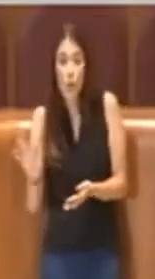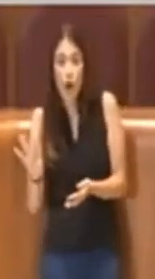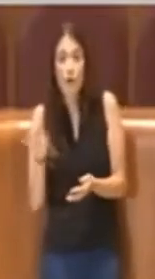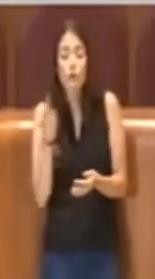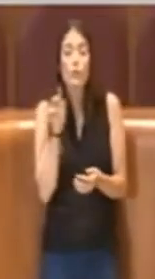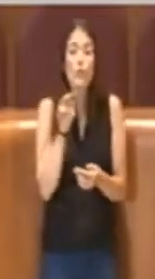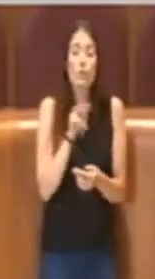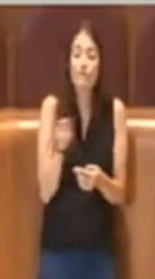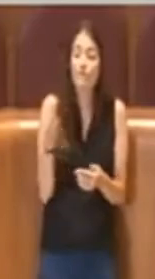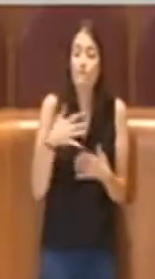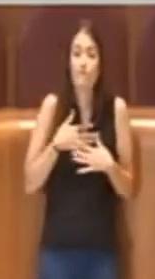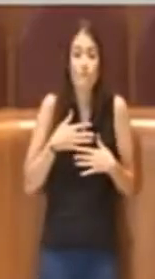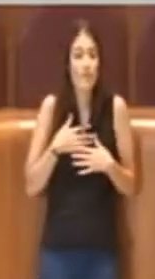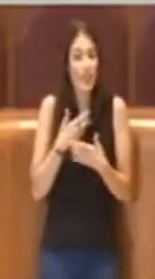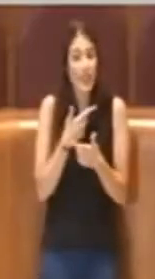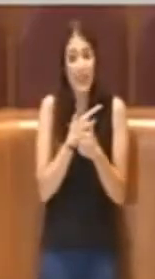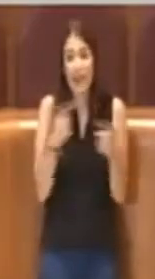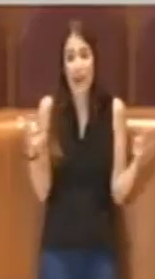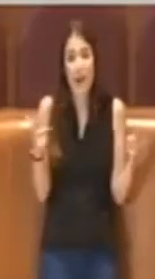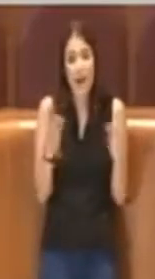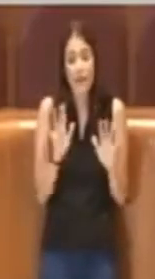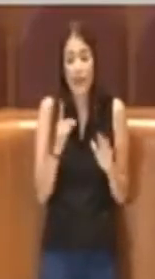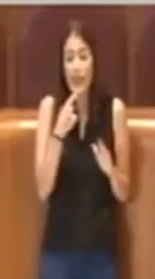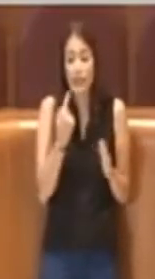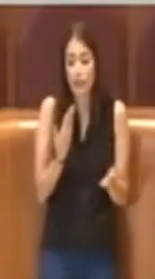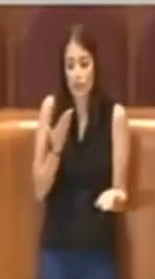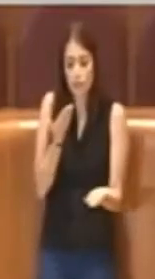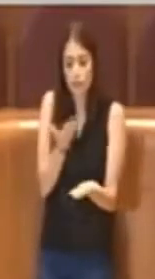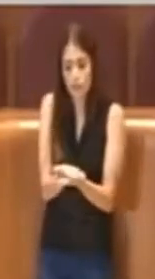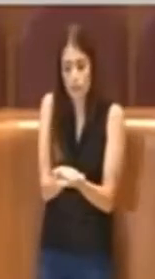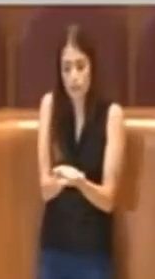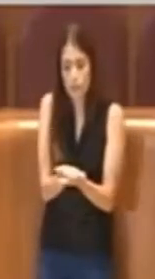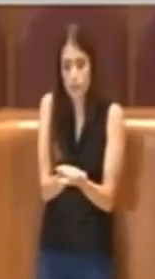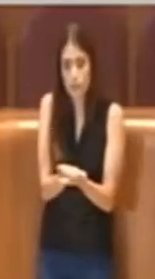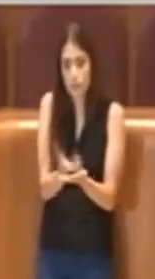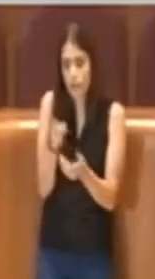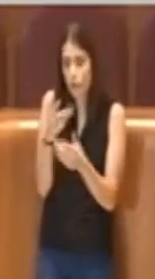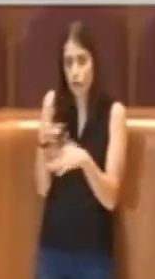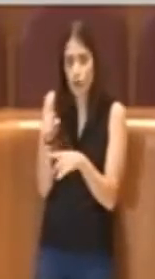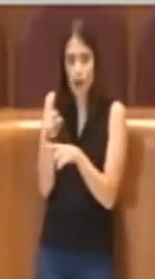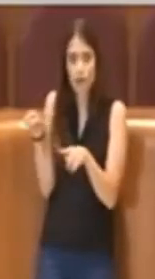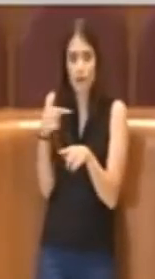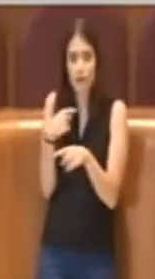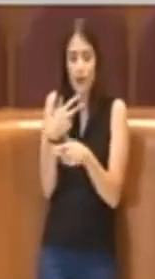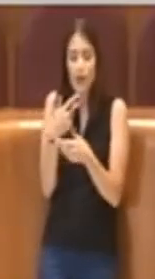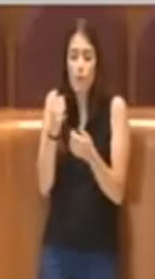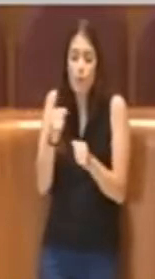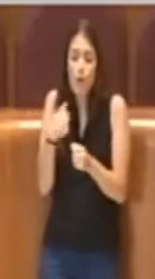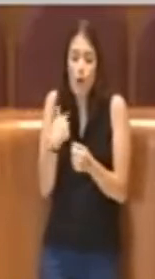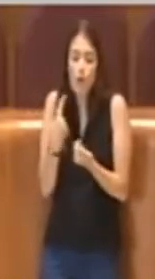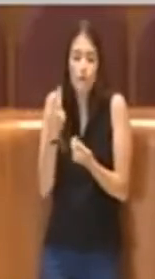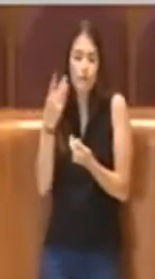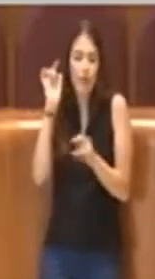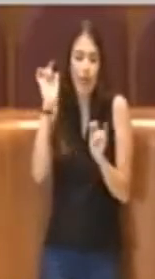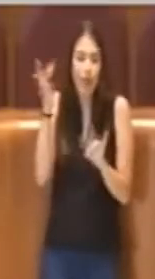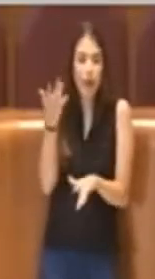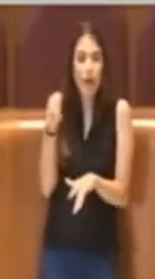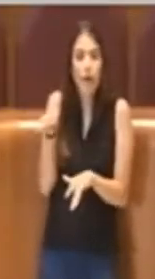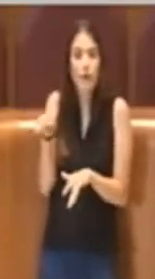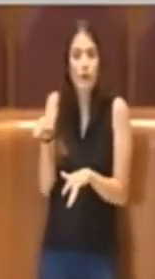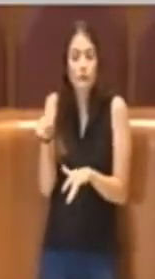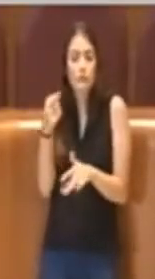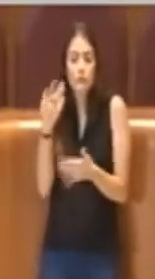molto grave, non ripeto per chi li ha presentati, che può anche averli presentati in buona fede, ma che non può non aver